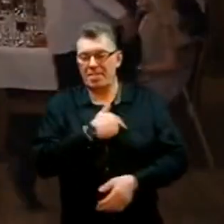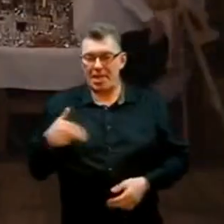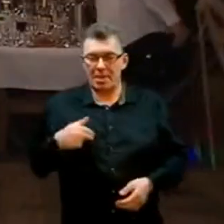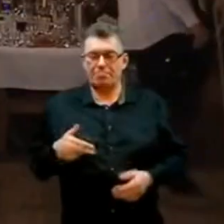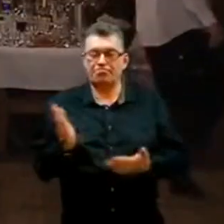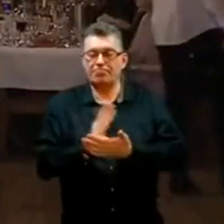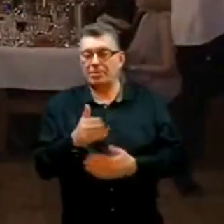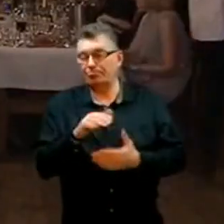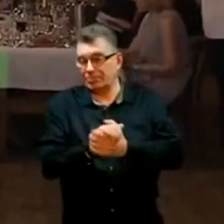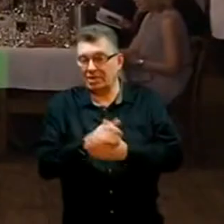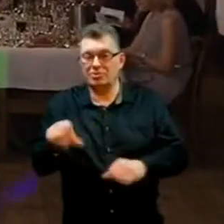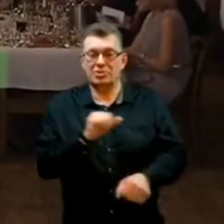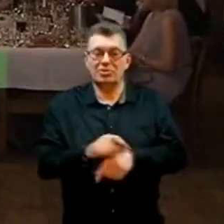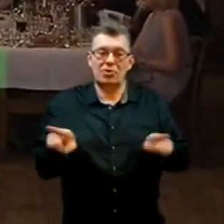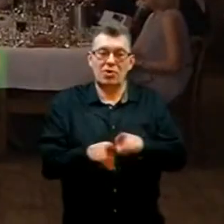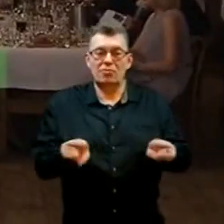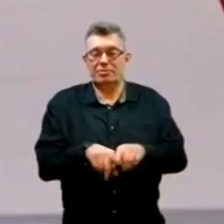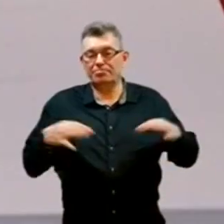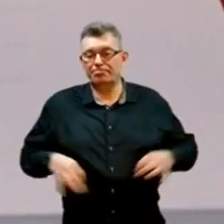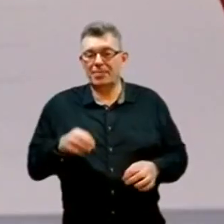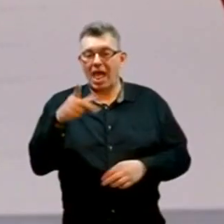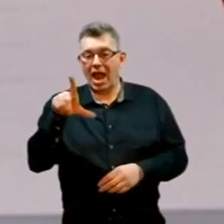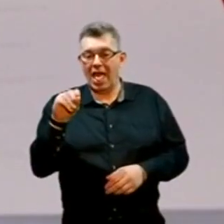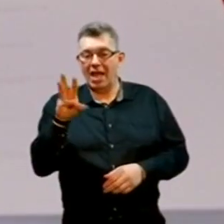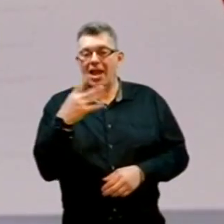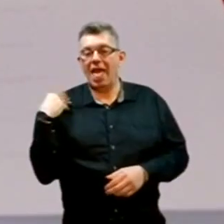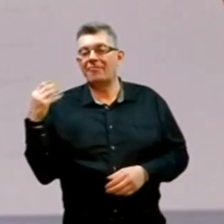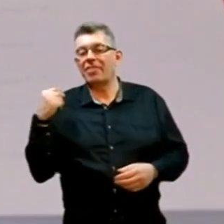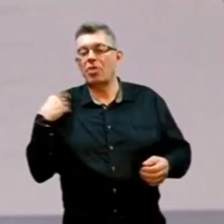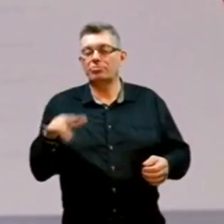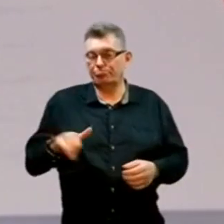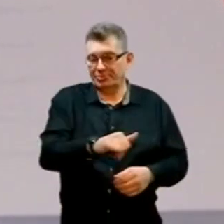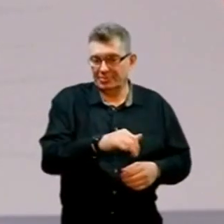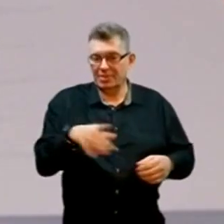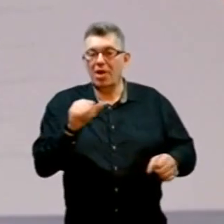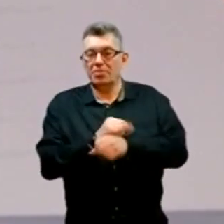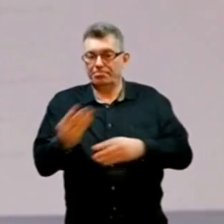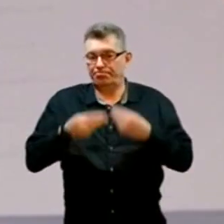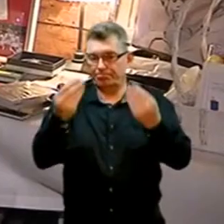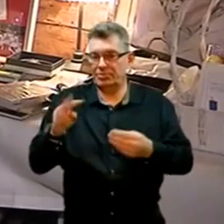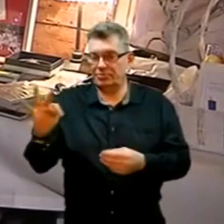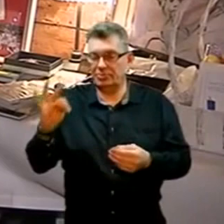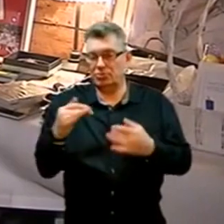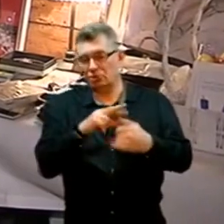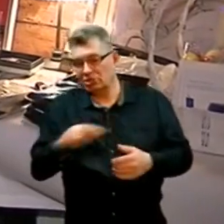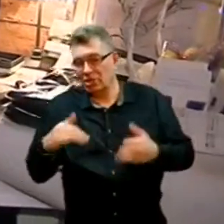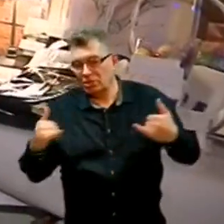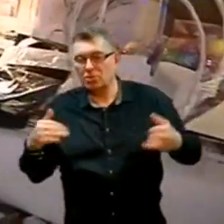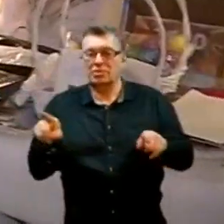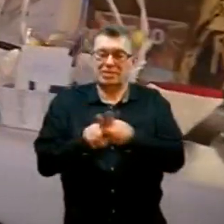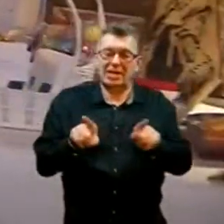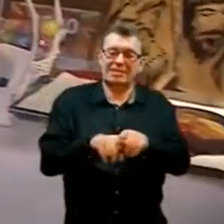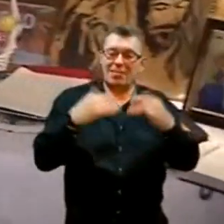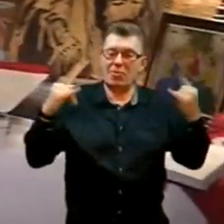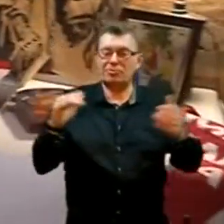hospicjum duchem są Anna i Robert Lewandowscy. Oni na aukcję przekazali swoje przedmioty, ale także wielu przyjaciół hospicjum